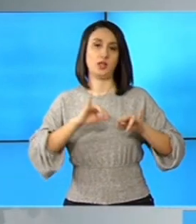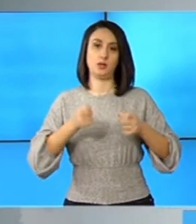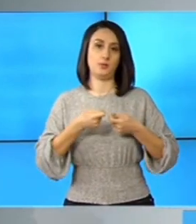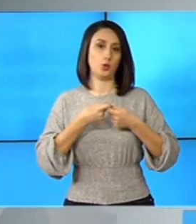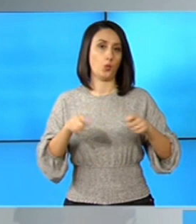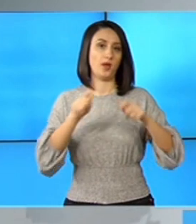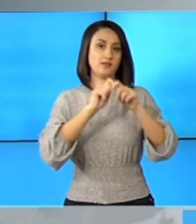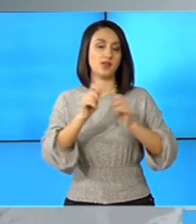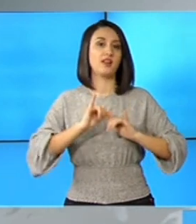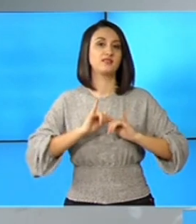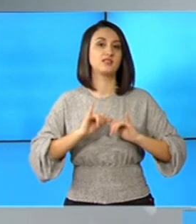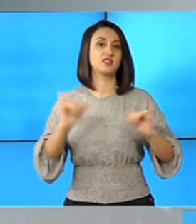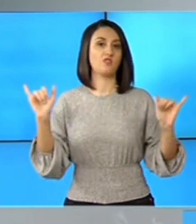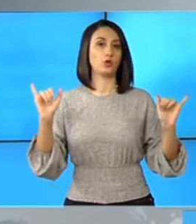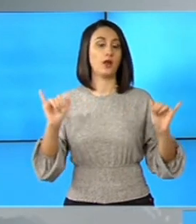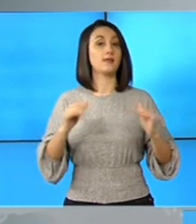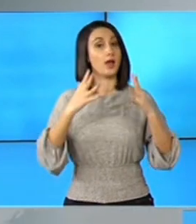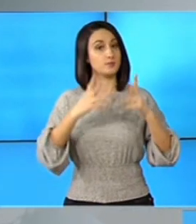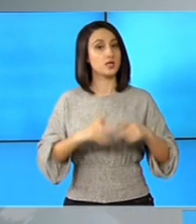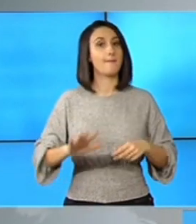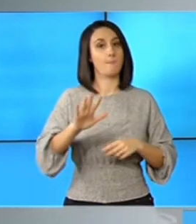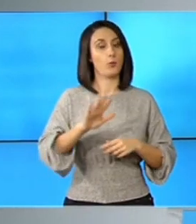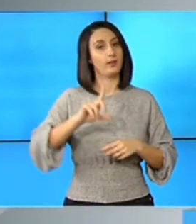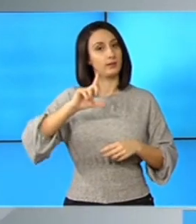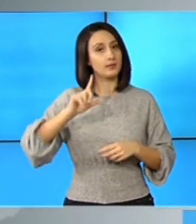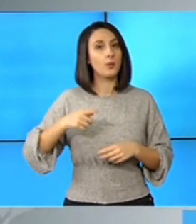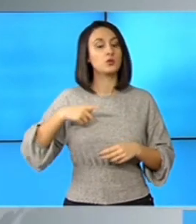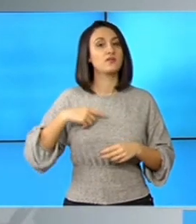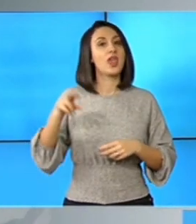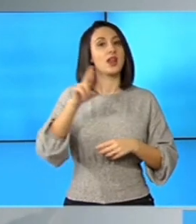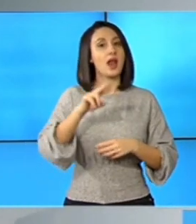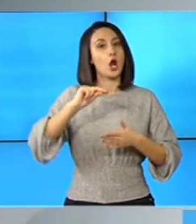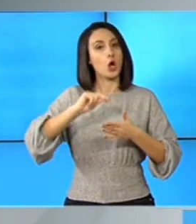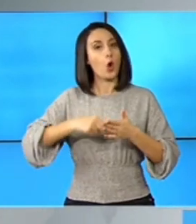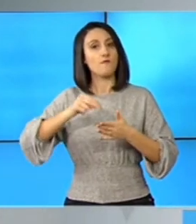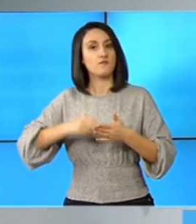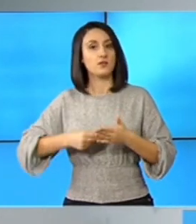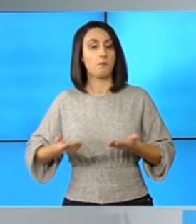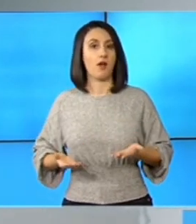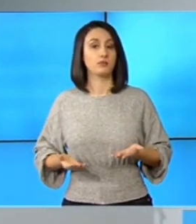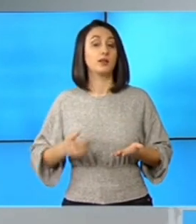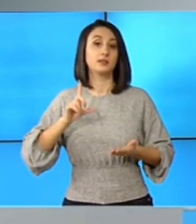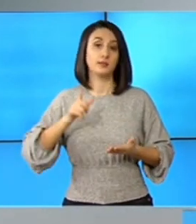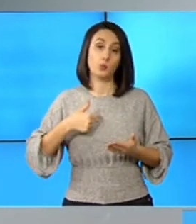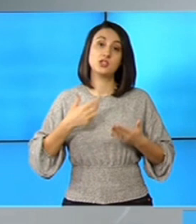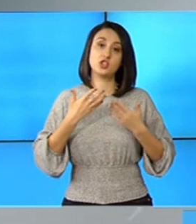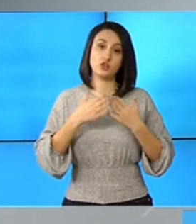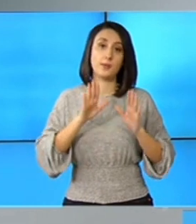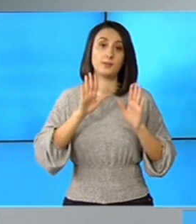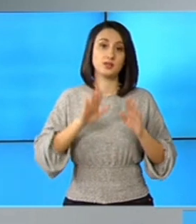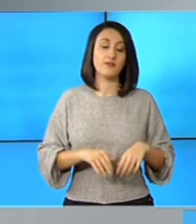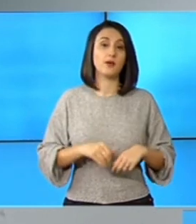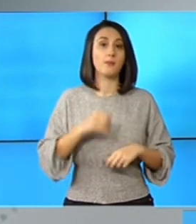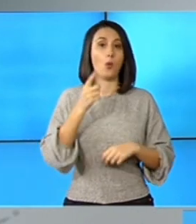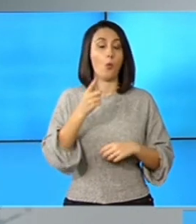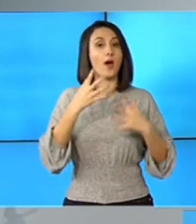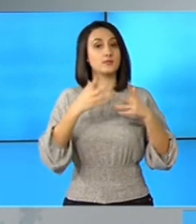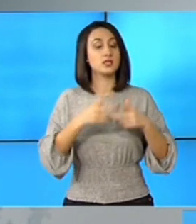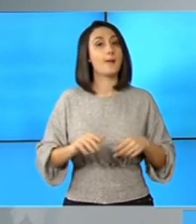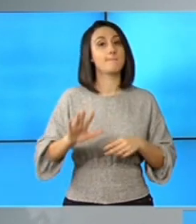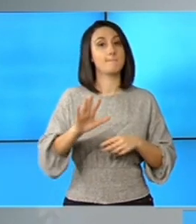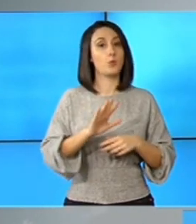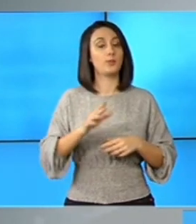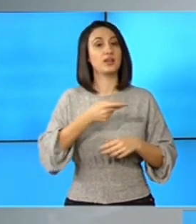țele dezvoltate. În administrația publică. Trebuie să fie reconfirmat, etc. Trebuie să începem să avem o administrație